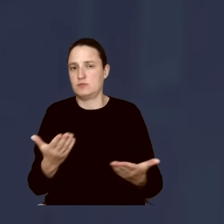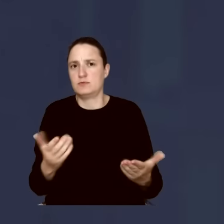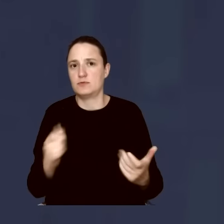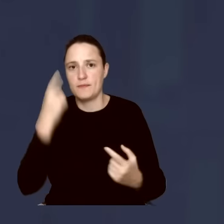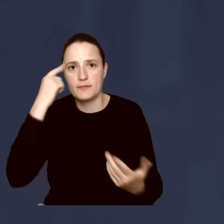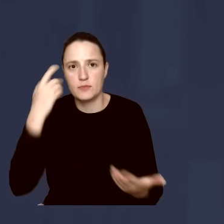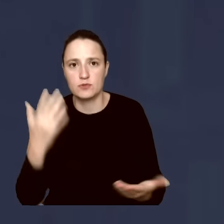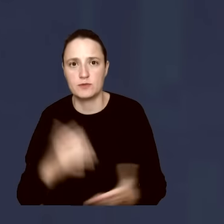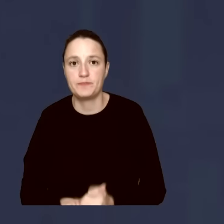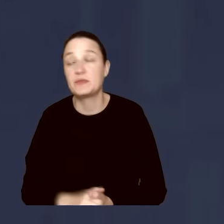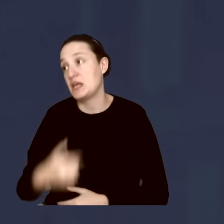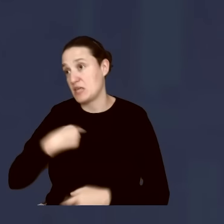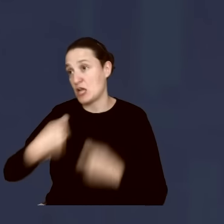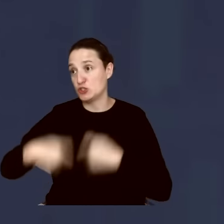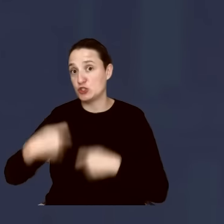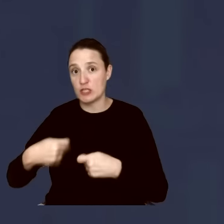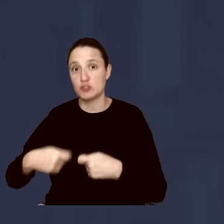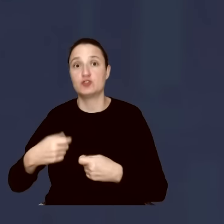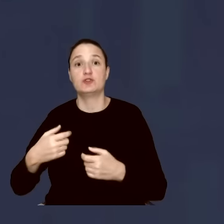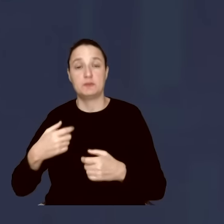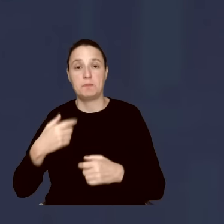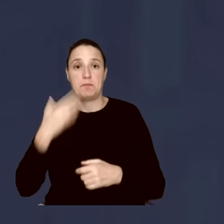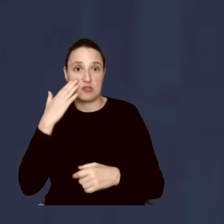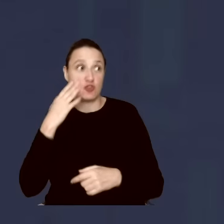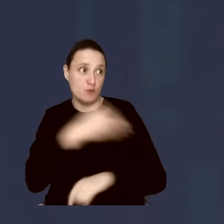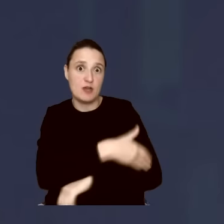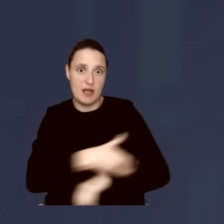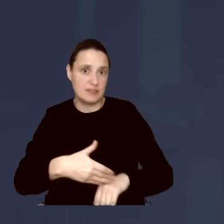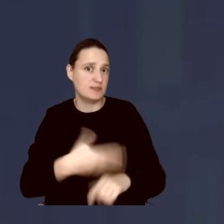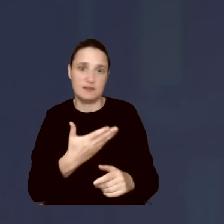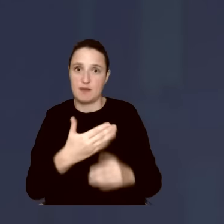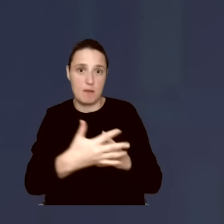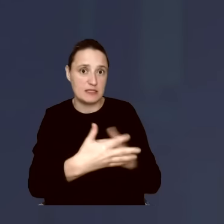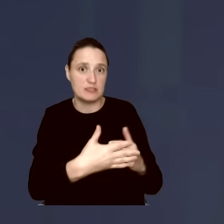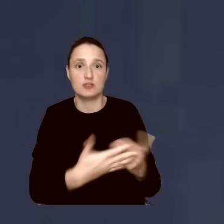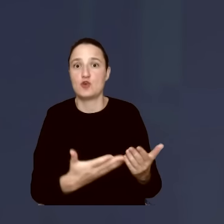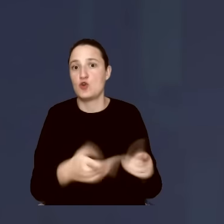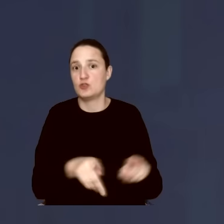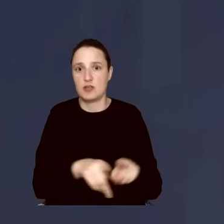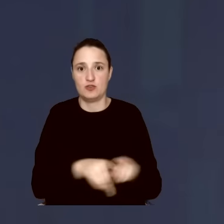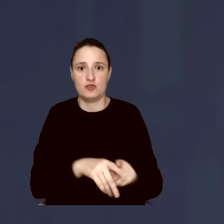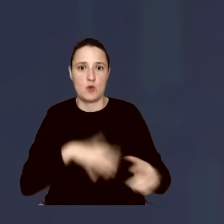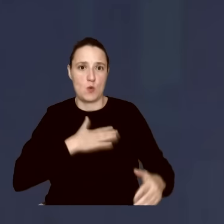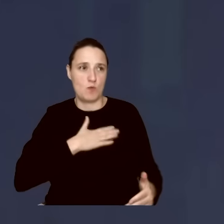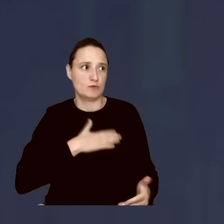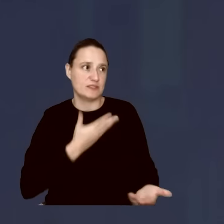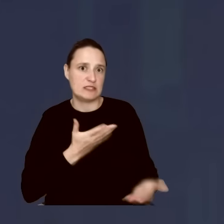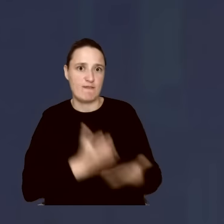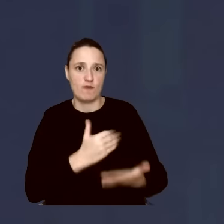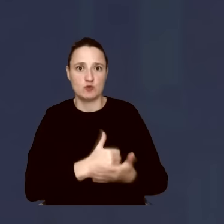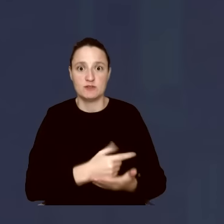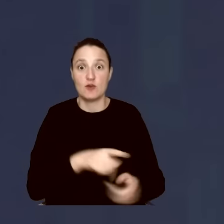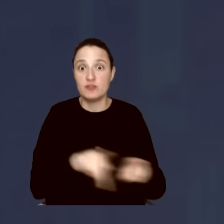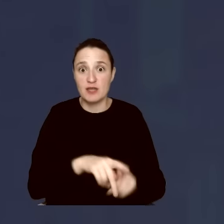mieszkańcem Szczecina, no kandyduję z terenów przygranicznych, właśnie ziemia lubuska. Oczywiście są widocznie. Mam do czynienia ze swoistego rodzaju